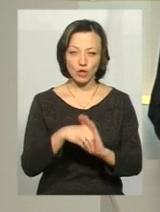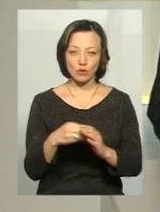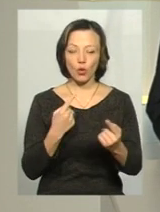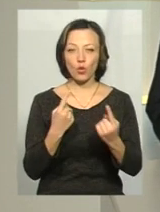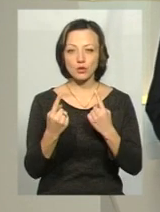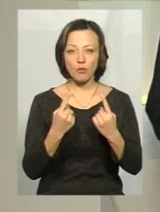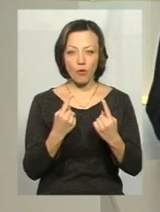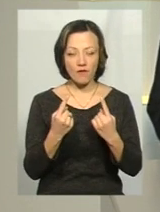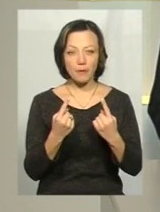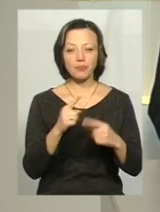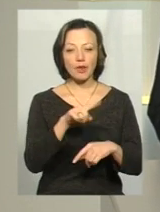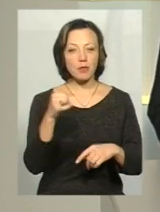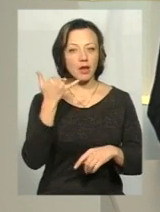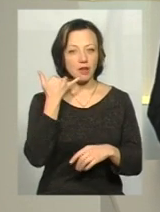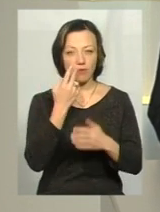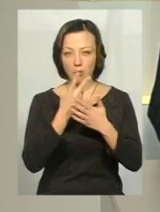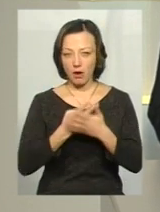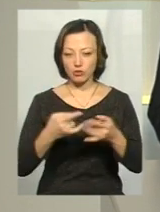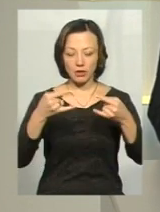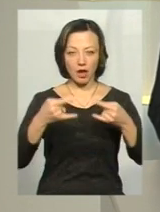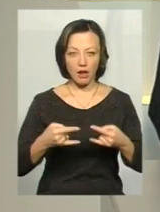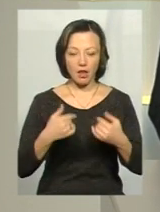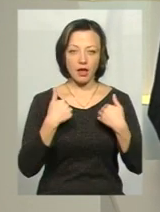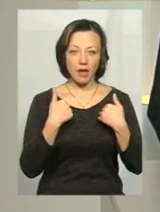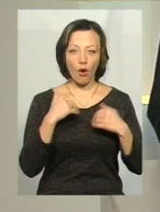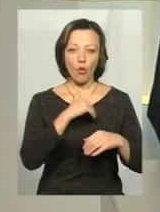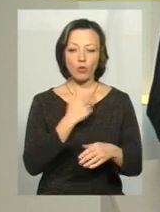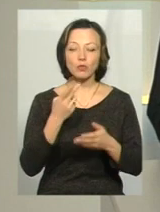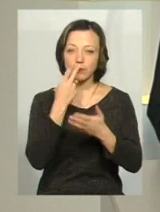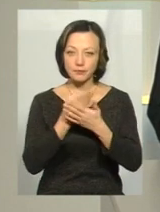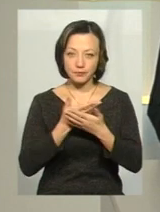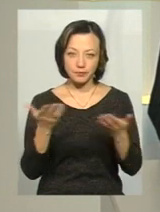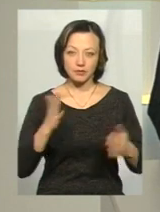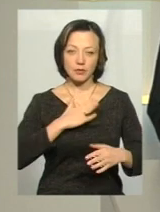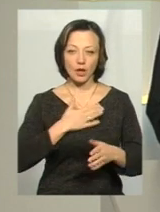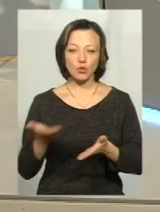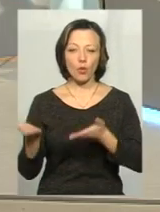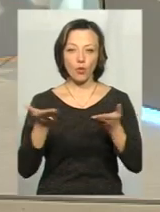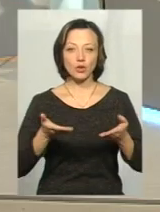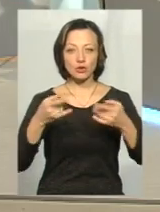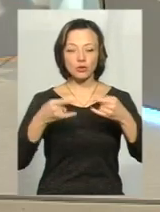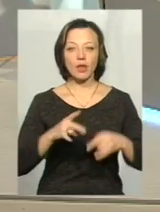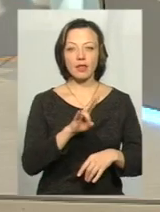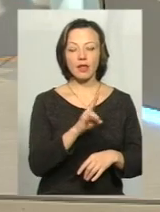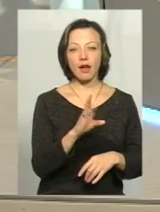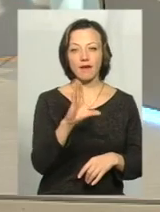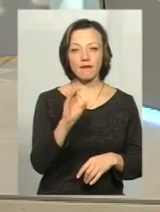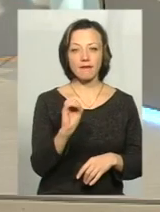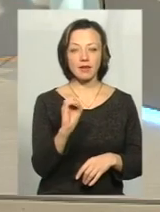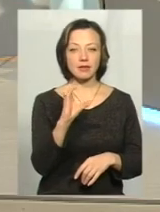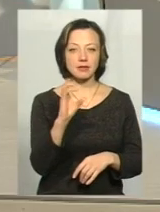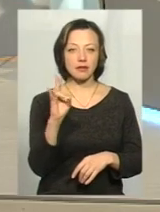розмови, номера телефонів бачите на екрані. А я хочу представити вам гостю нашої студії. У нас сьогодні Наталія Весна,